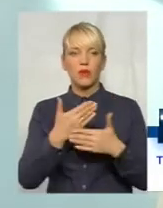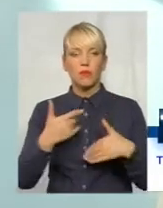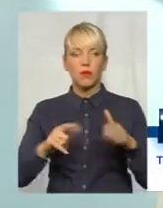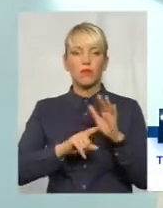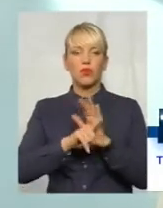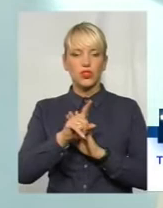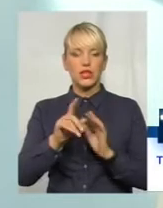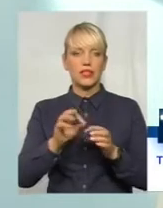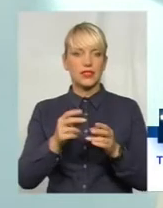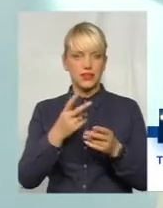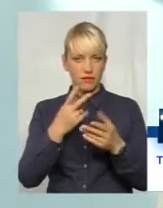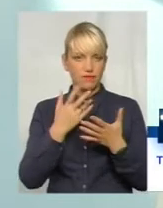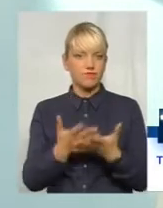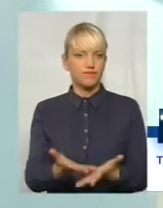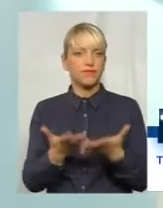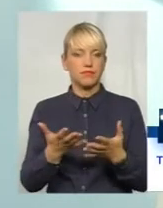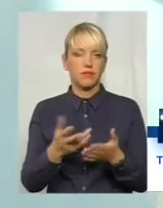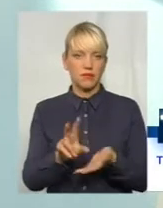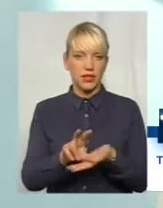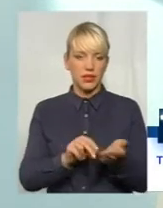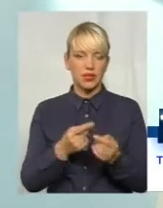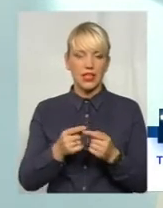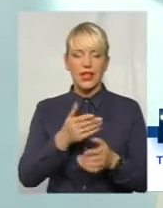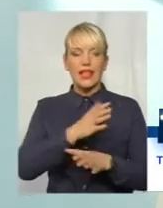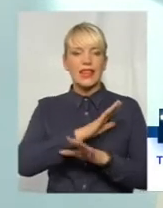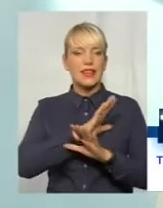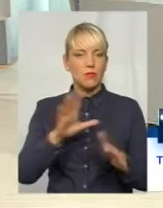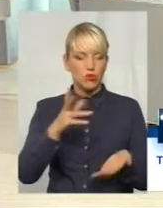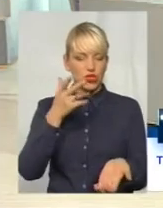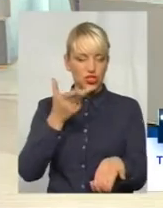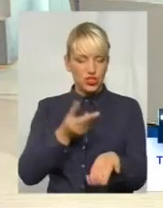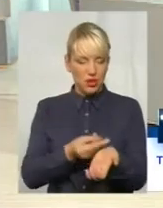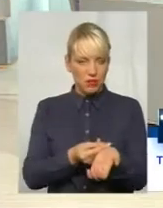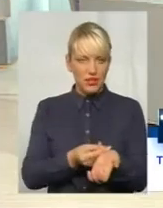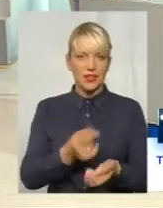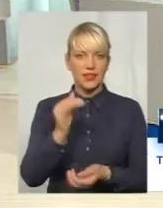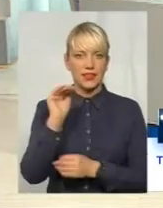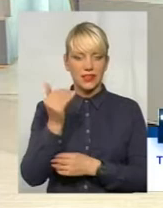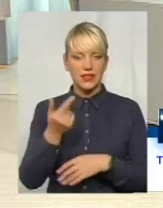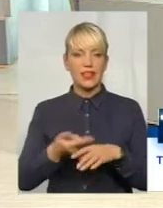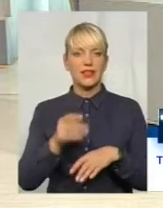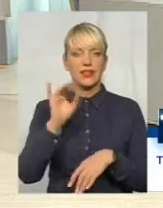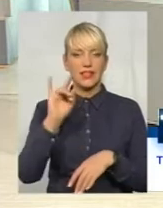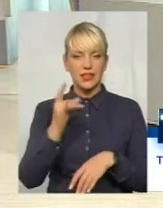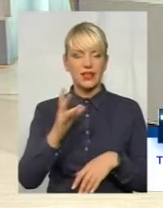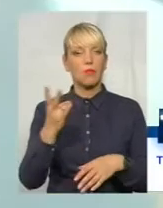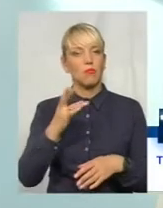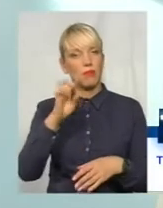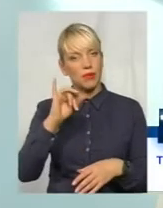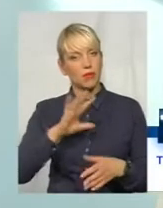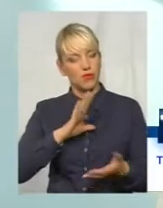І це вже не перший приклад. Не щеплена дитина переносить ту керовану інфекцію, від якої ми повинні були б її щепити,